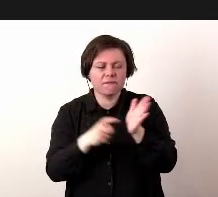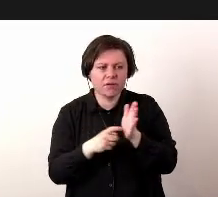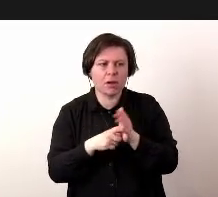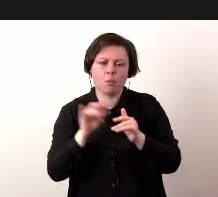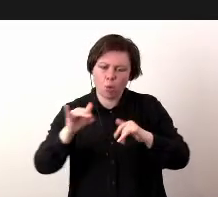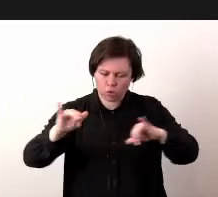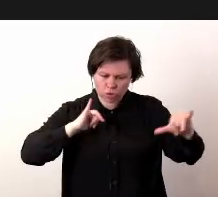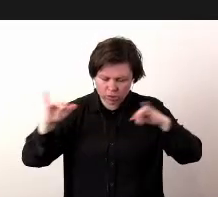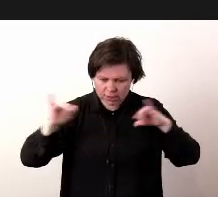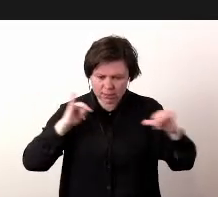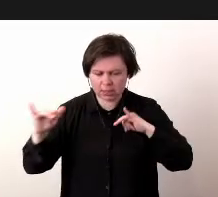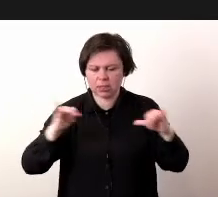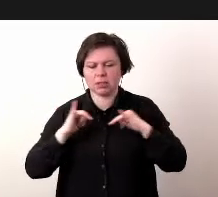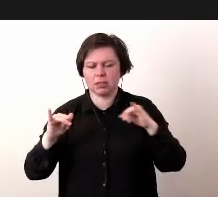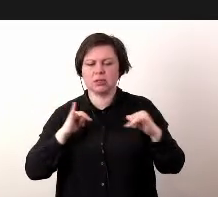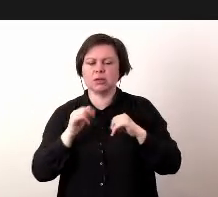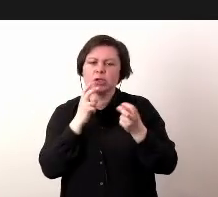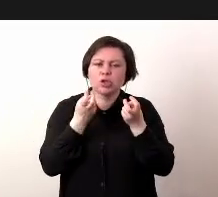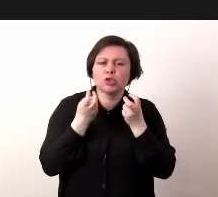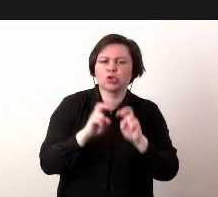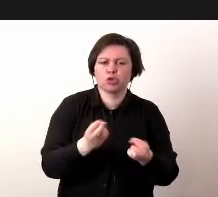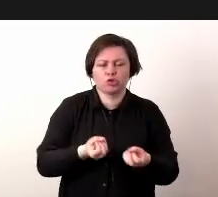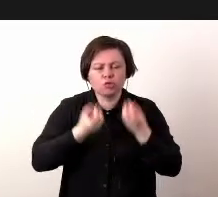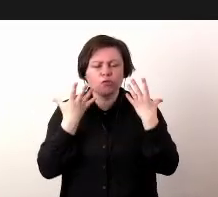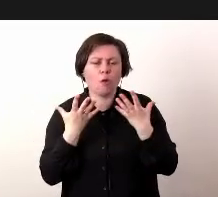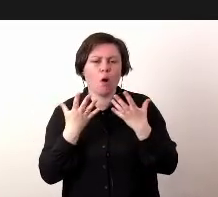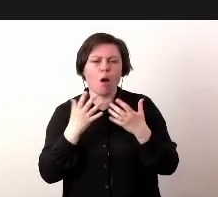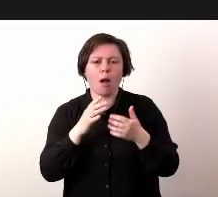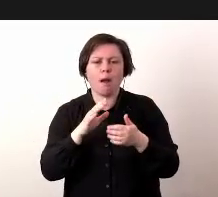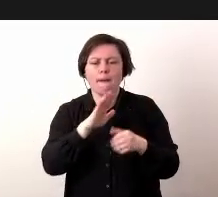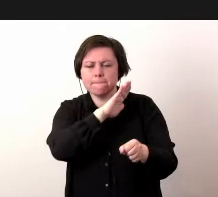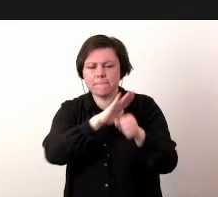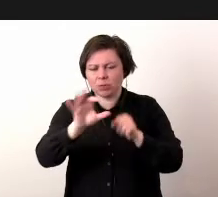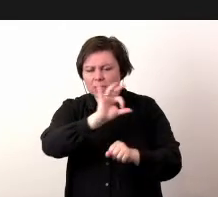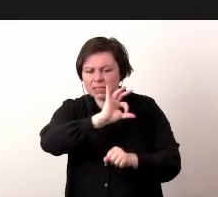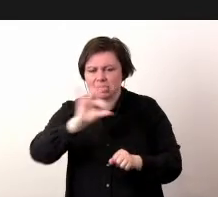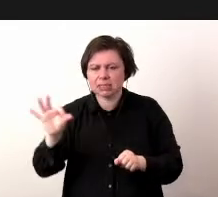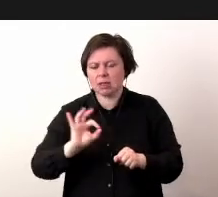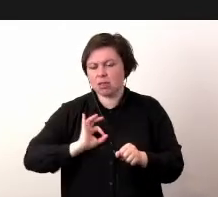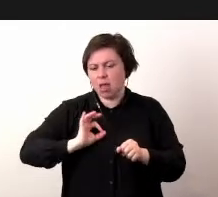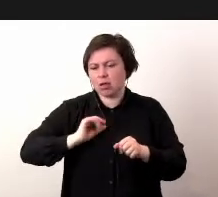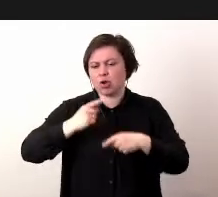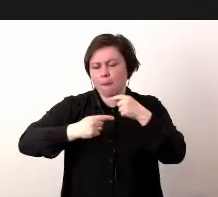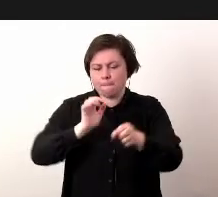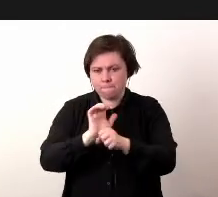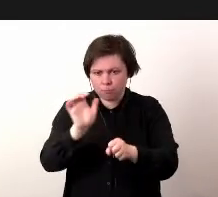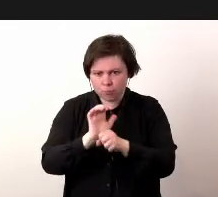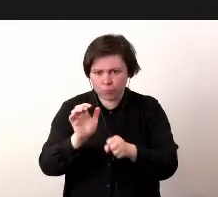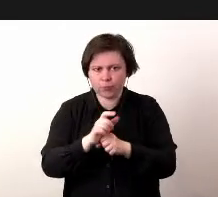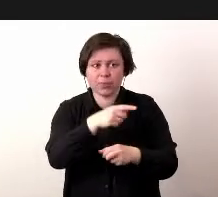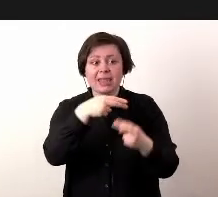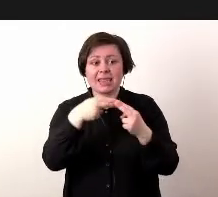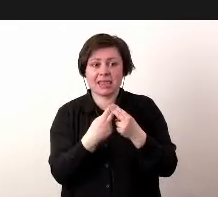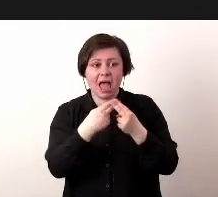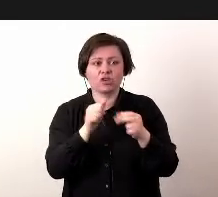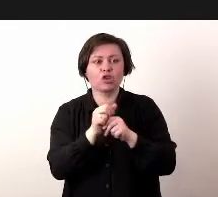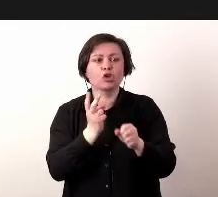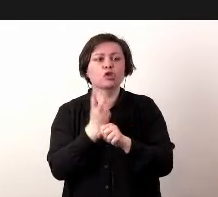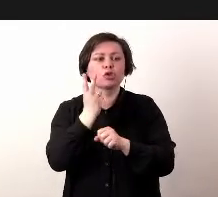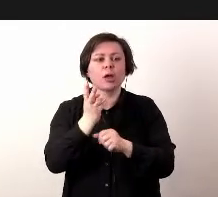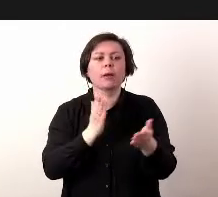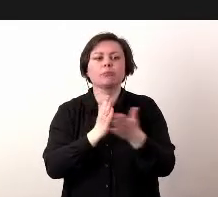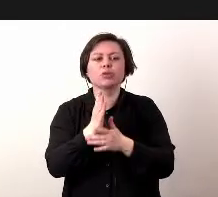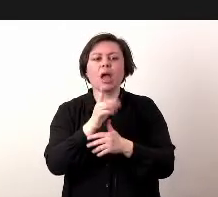zarządzać, tworzyć pełną specyfikację naszych produktów. Narzędzie jest dostępne przez